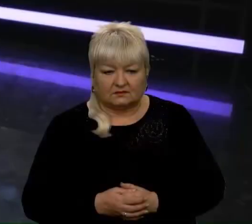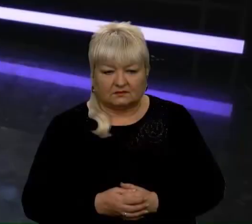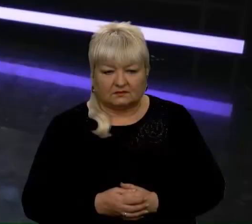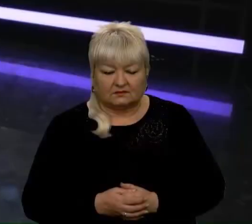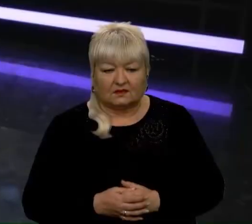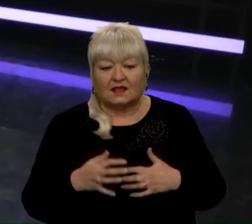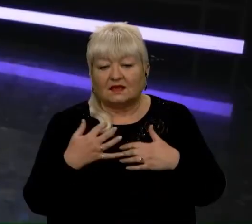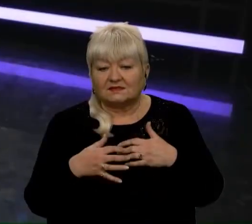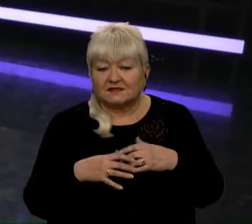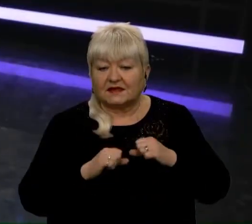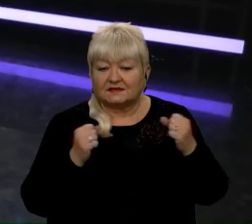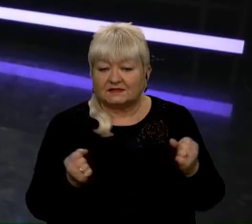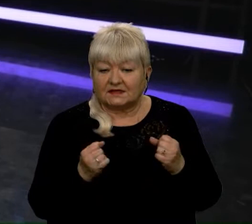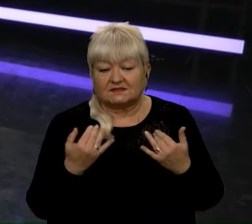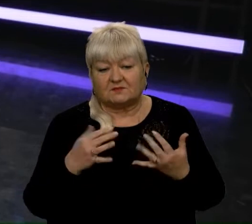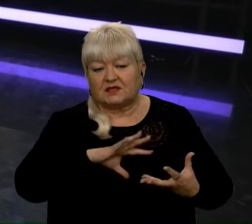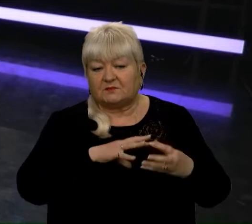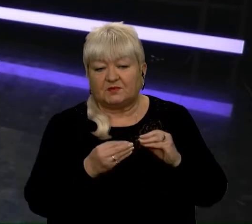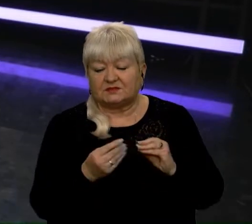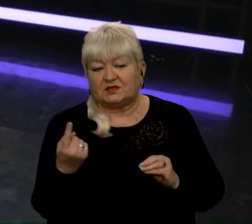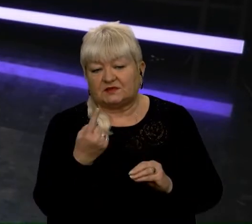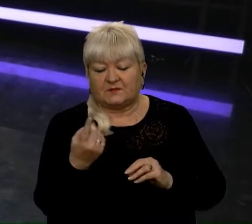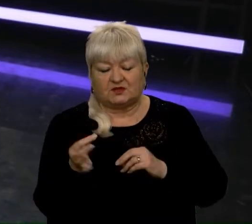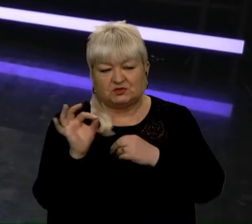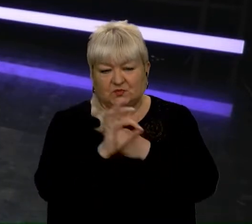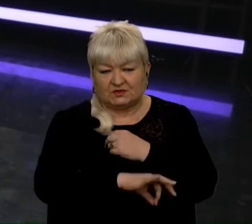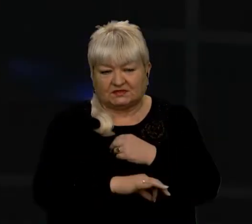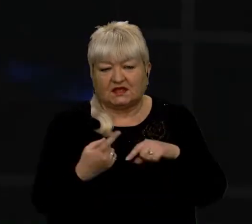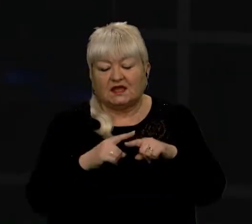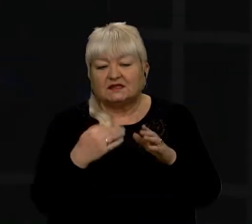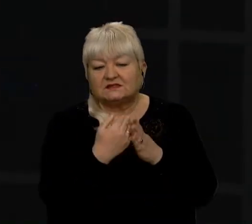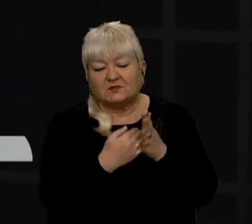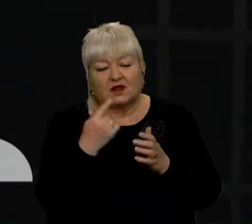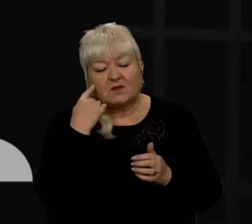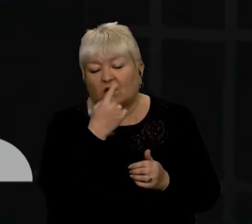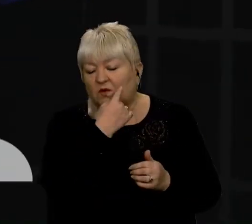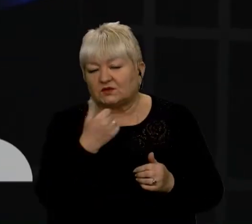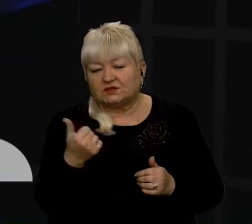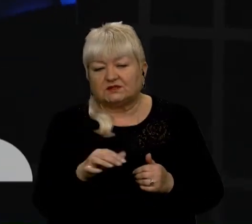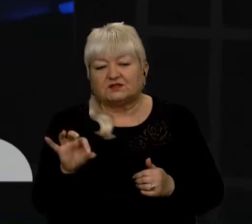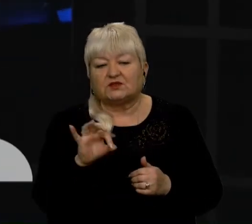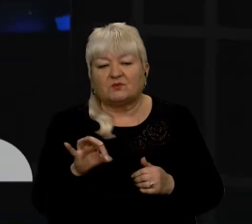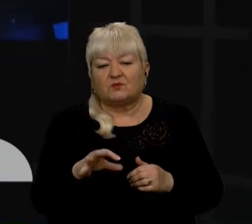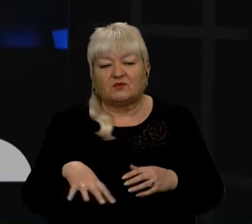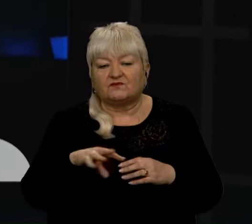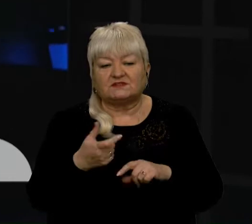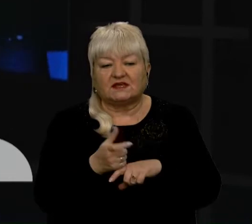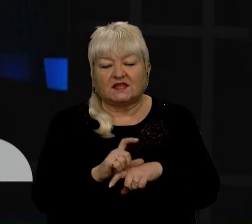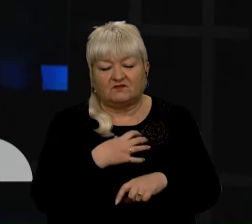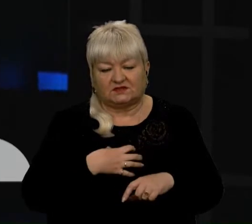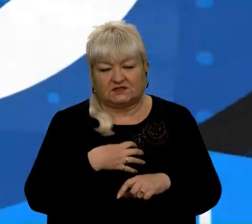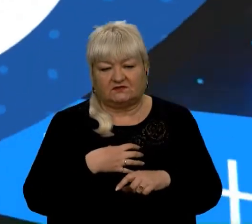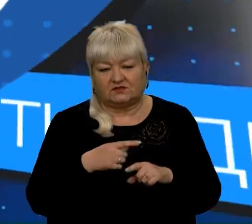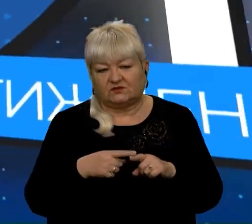Середина зими і її підсумки на першому західному. Це програма «Очі тиждень» про усе. Найважливіше упродовж півгодини.